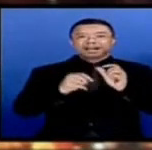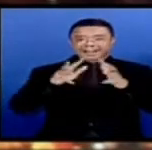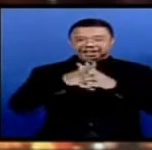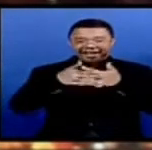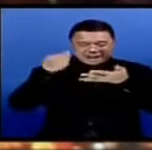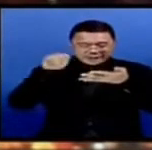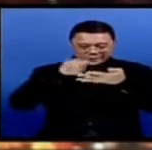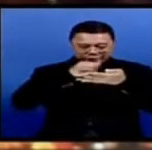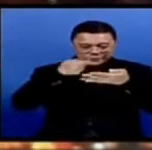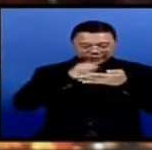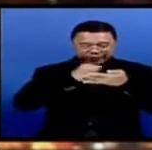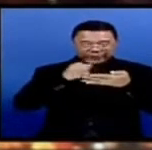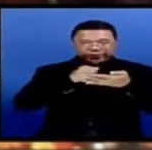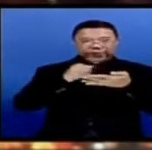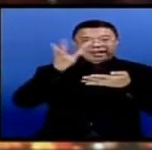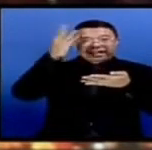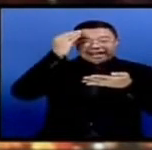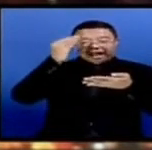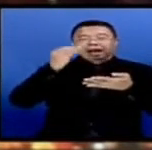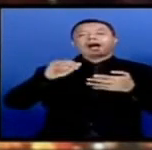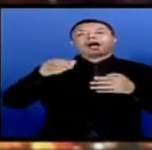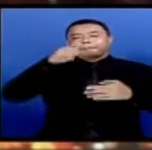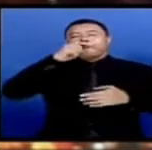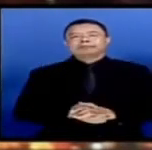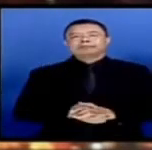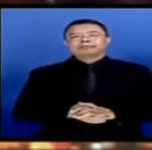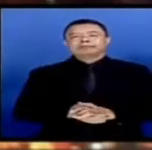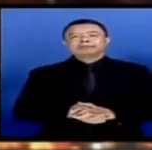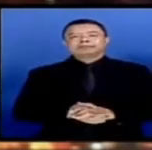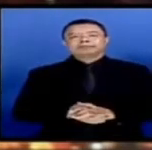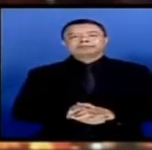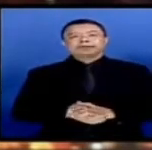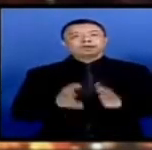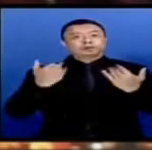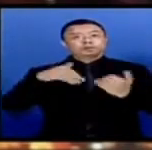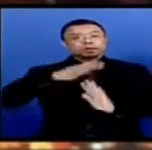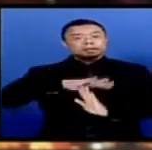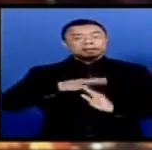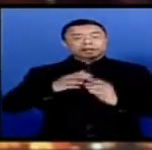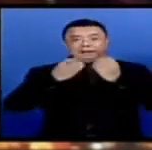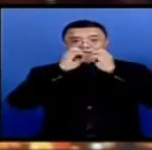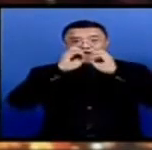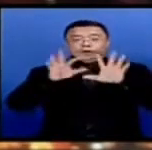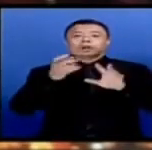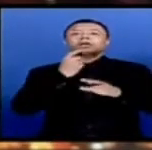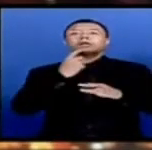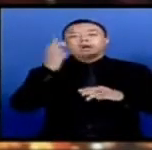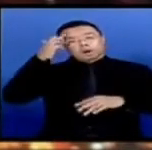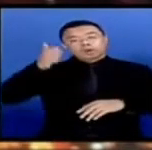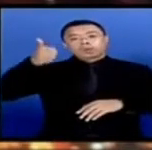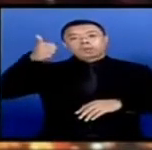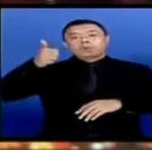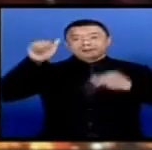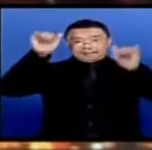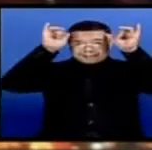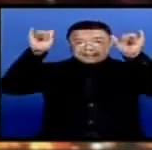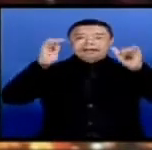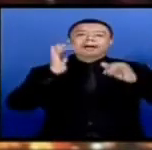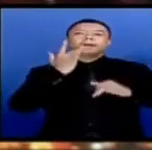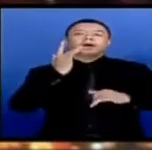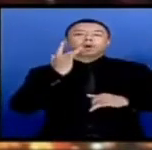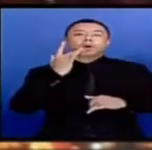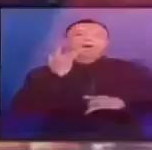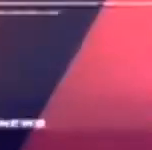ungkapan rasa gembira dan bersyukur atas kegigihan anaknya. Sejadah kami hadirkan informasi mengenai Ketua Umum PDI Perjuangan Megawati